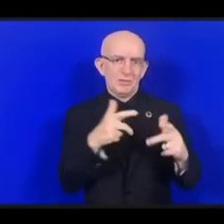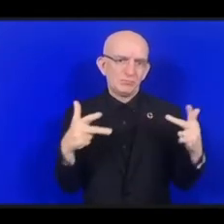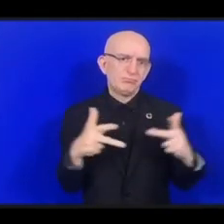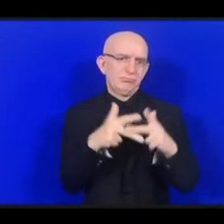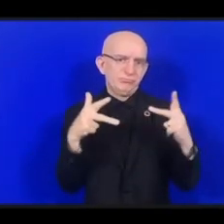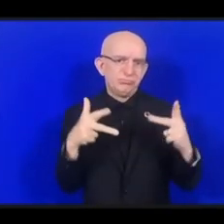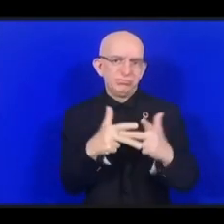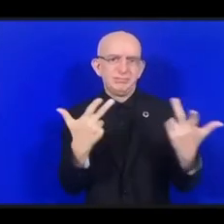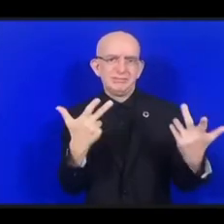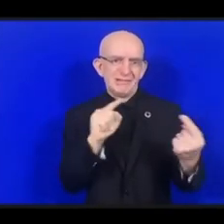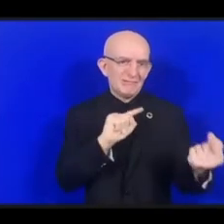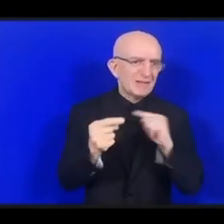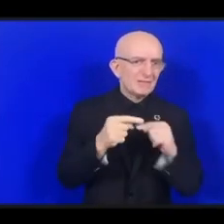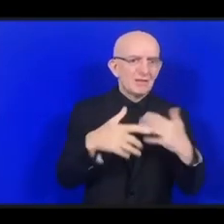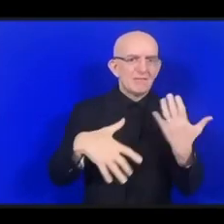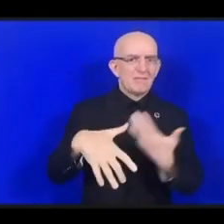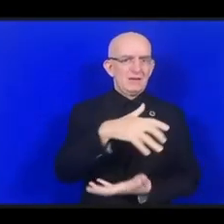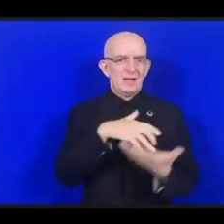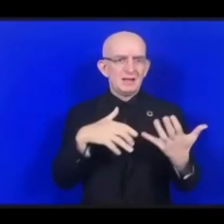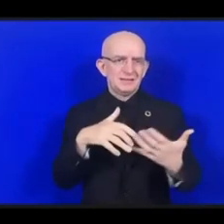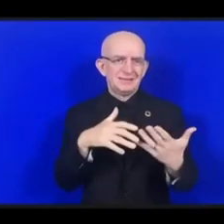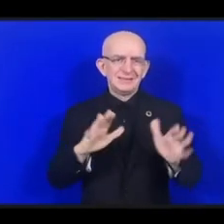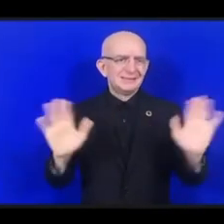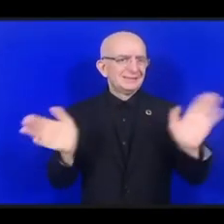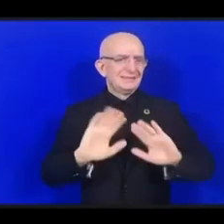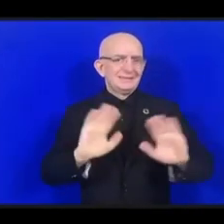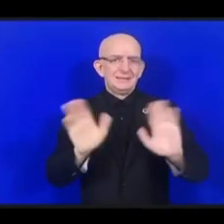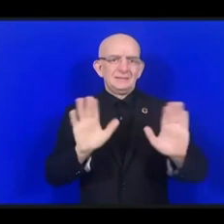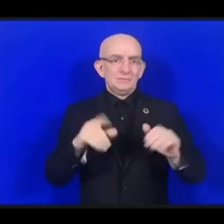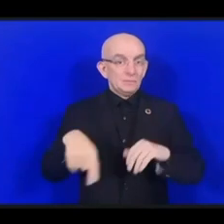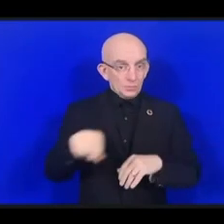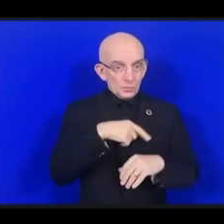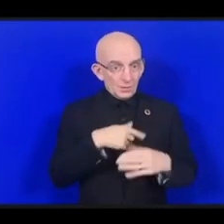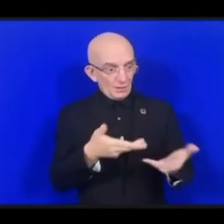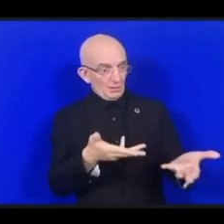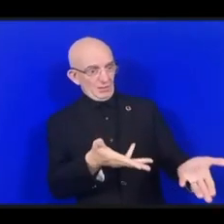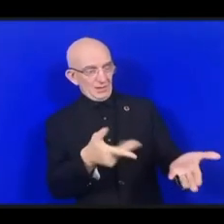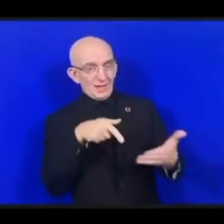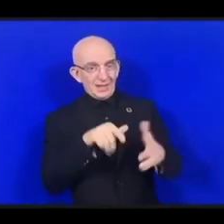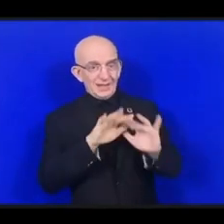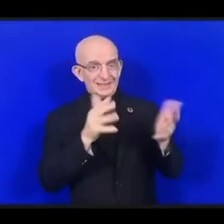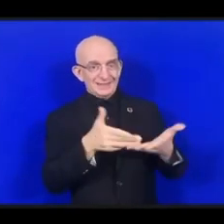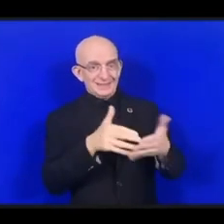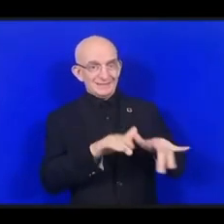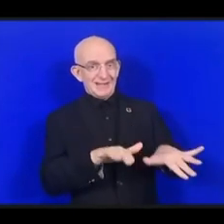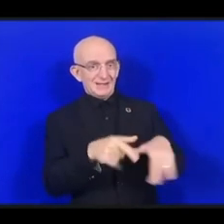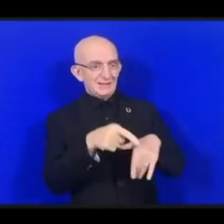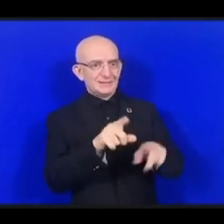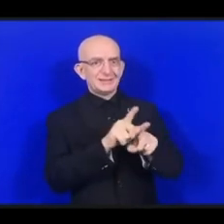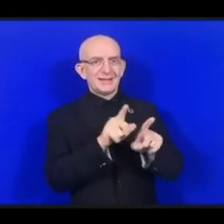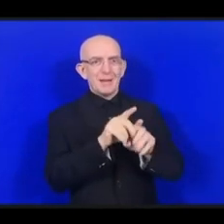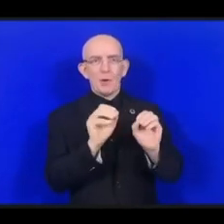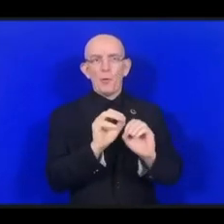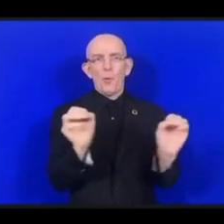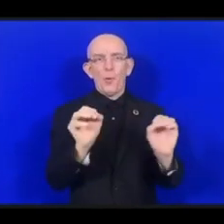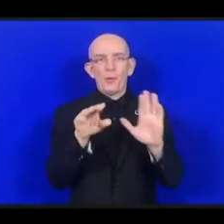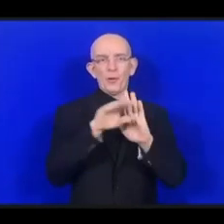Друзья, мы не можем позволить интернету быть местом, где царит беззаконие.